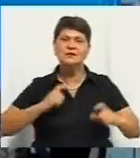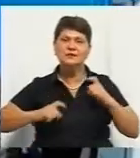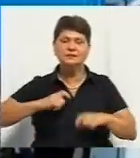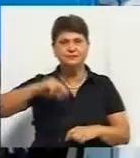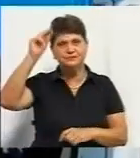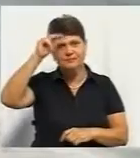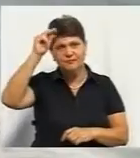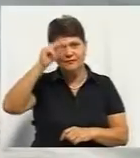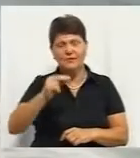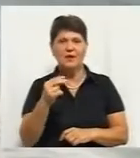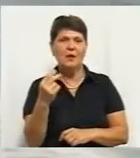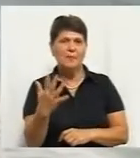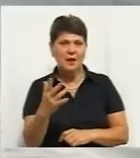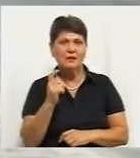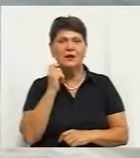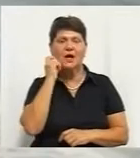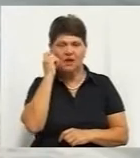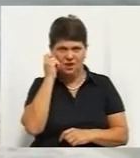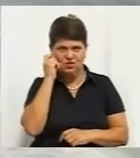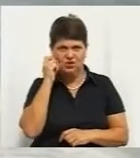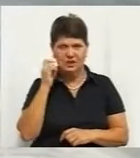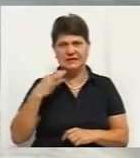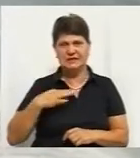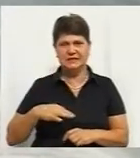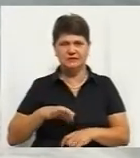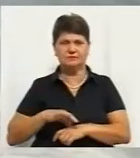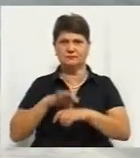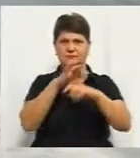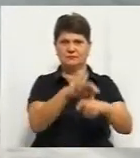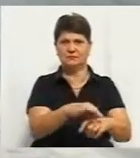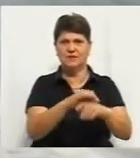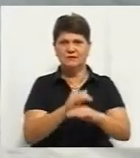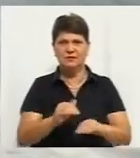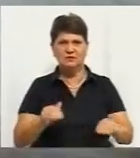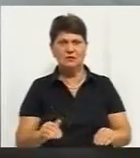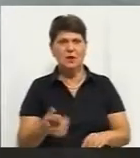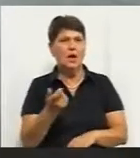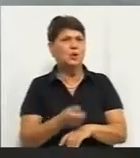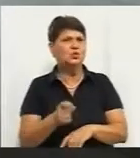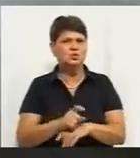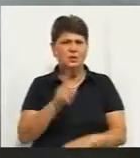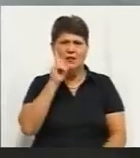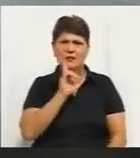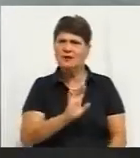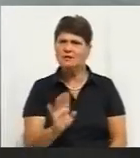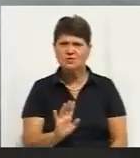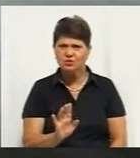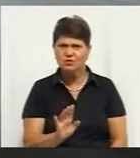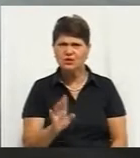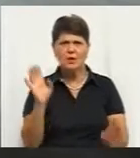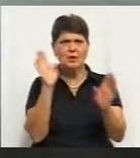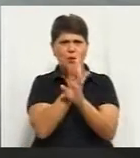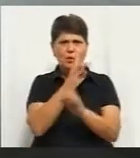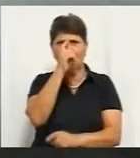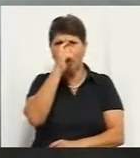до садочка. Дуже незручно йти з дитиною, особливо, коли потрібно в садочок підвезти, чи якась негода. Тому ми